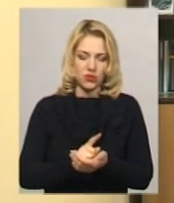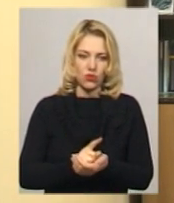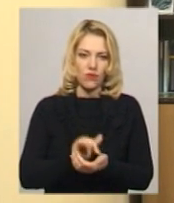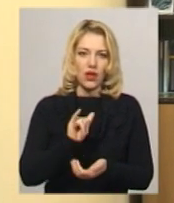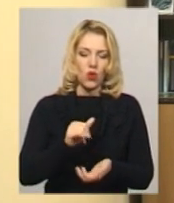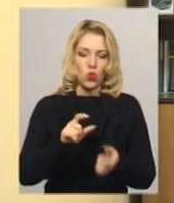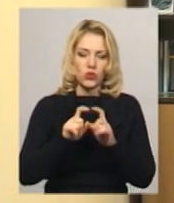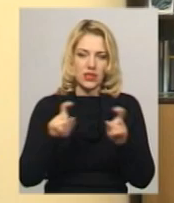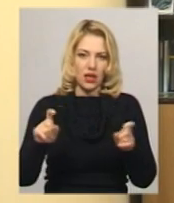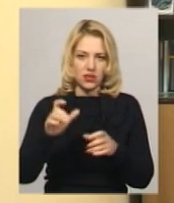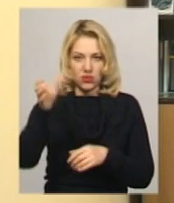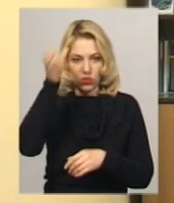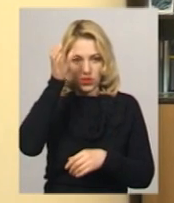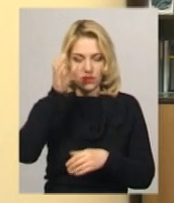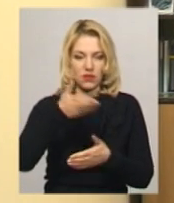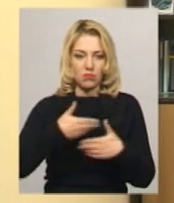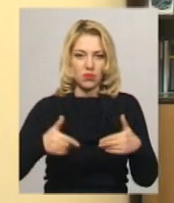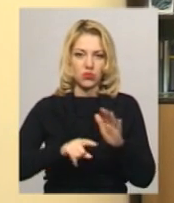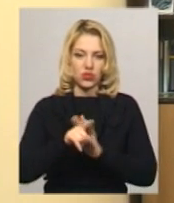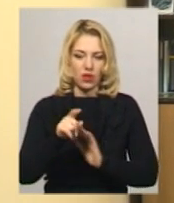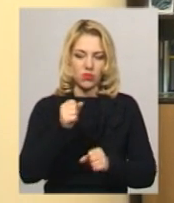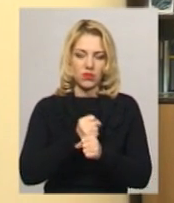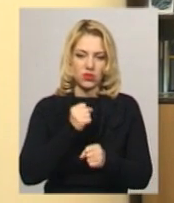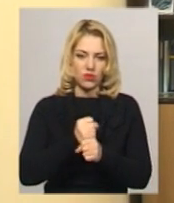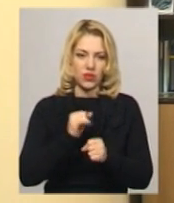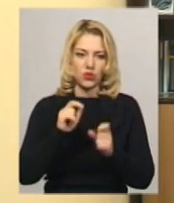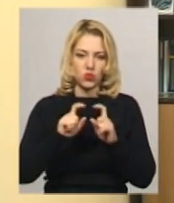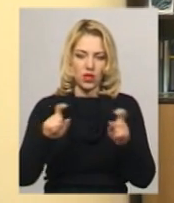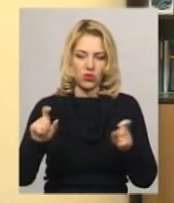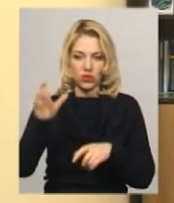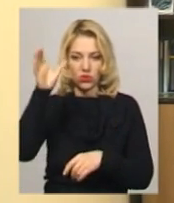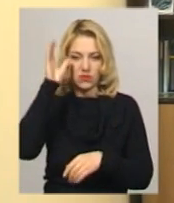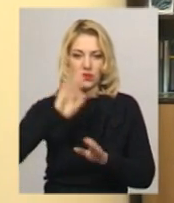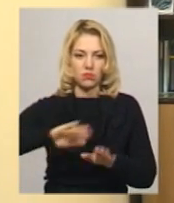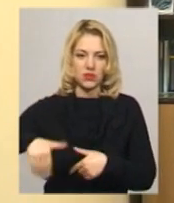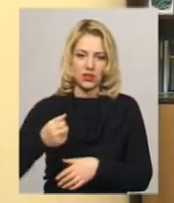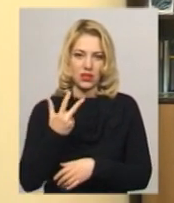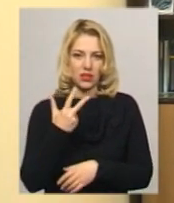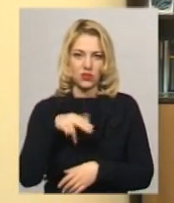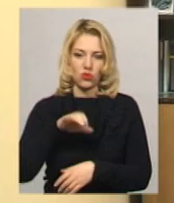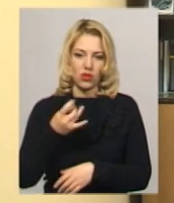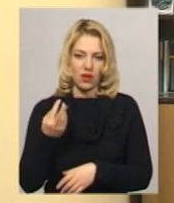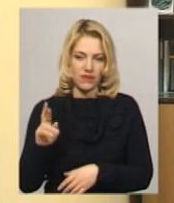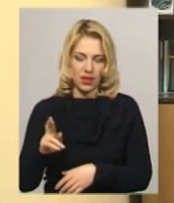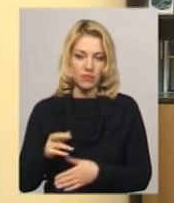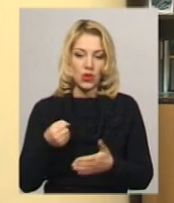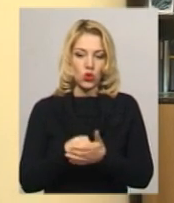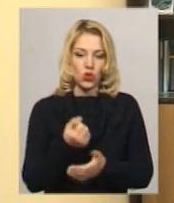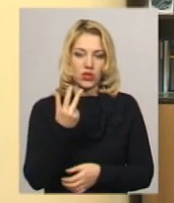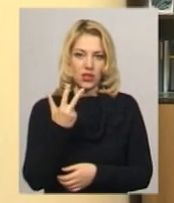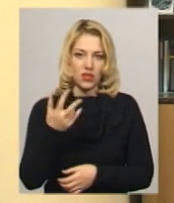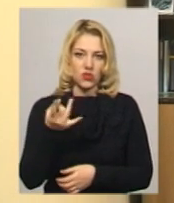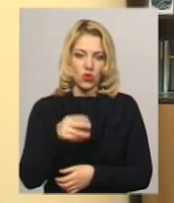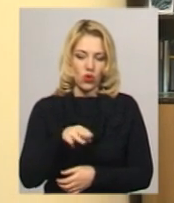закладі освіти. Тобто, ми почнемо працювати в закладах освіти після 13 травня. До 13